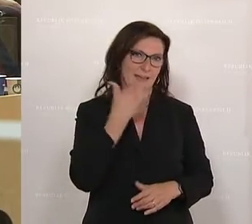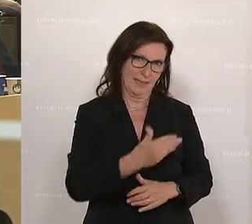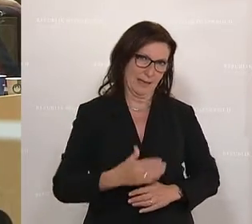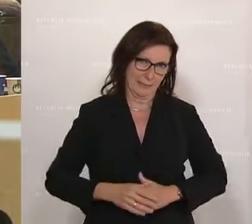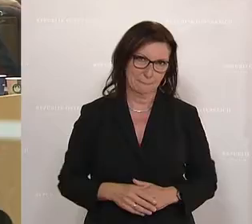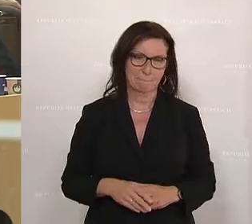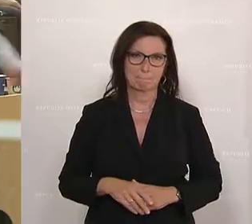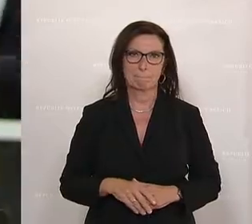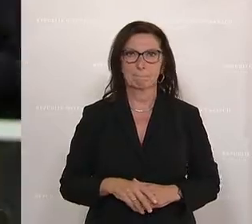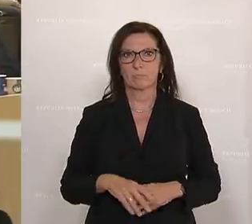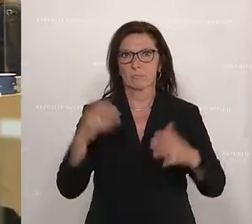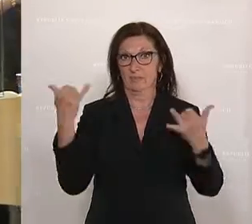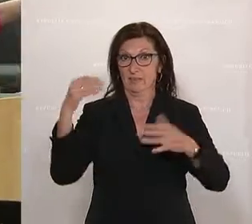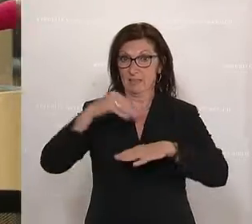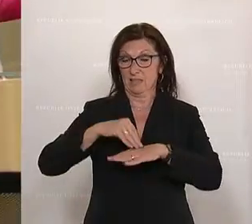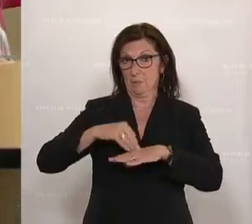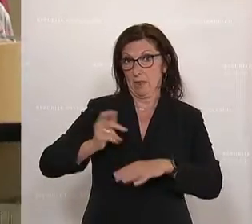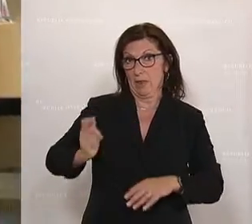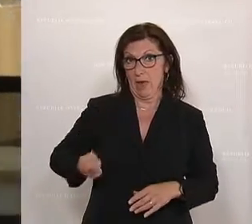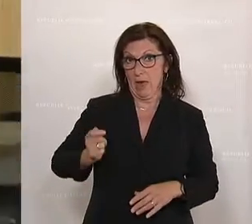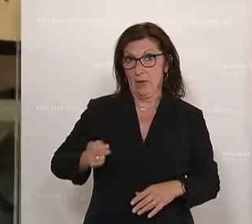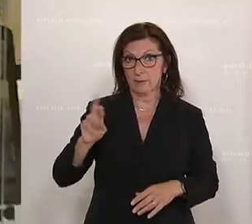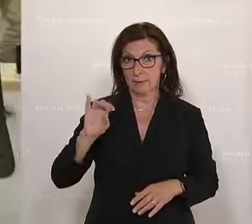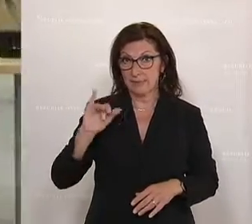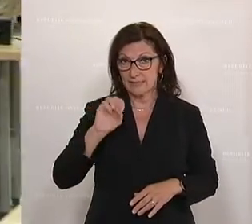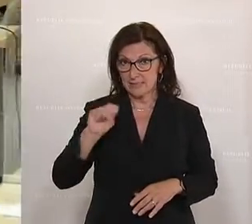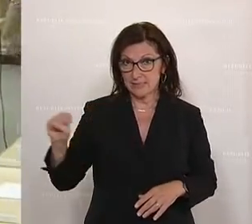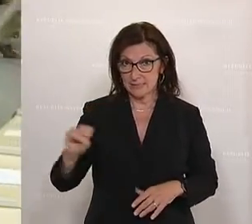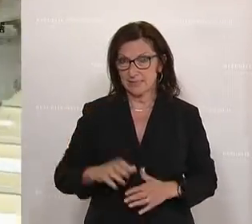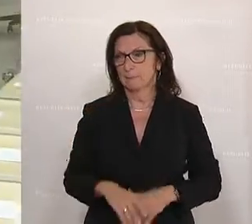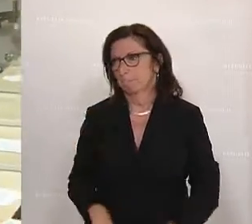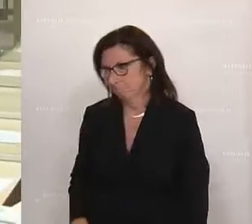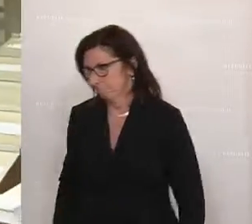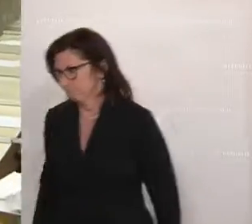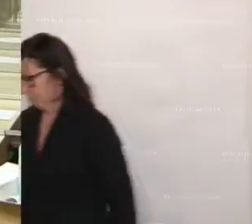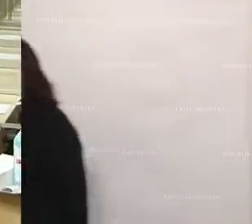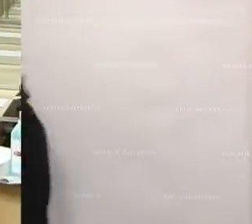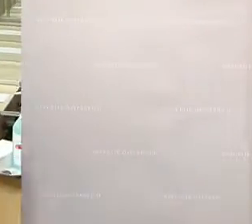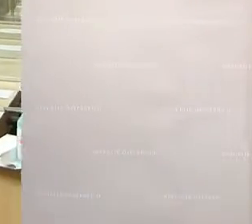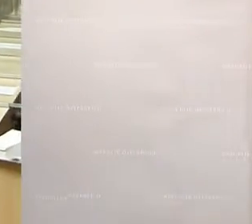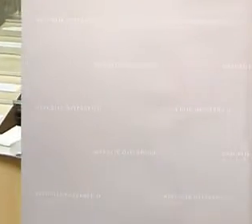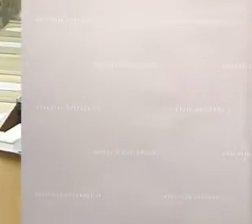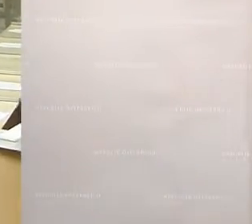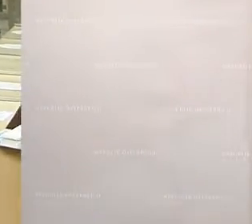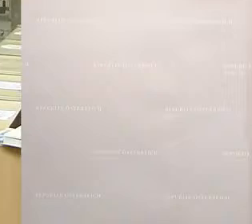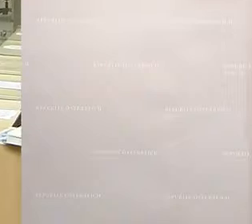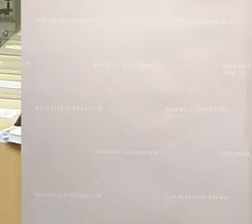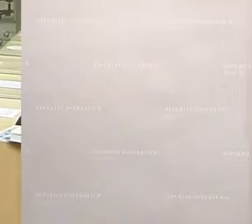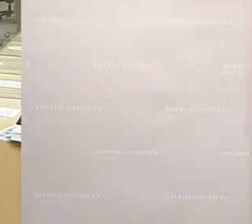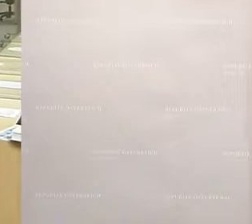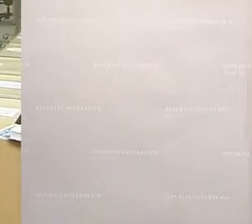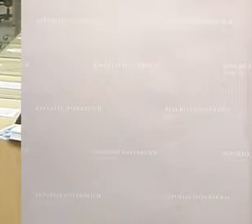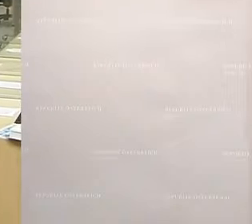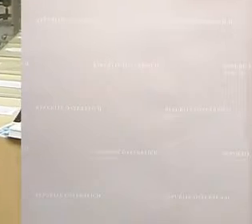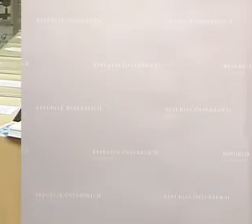Kai-Jang Reiner, SPÖ-Fraktionsführer im U-Ausschuss. Er meint, die Fragen zu den Auftragsvergaben an Karma Scene Research wurden